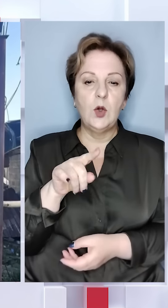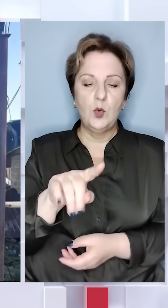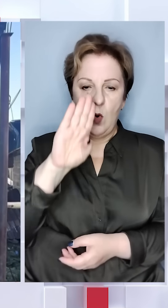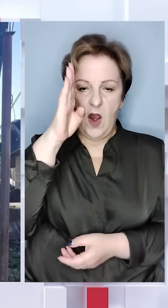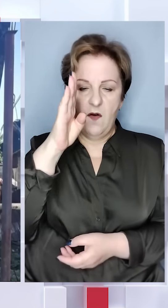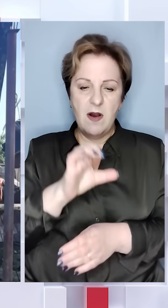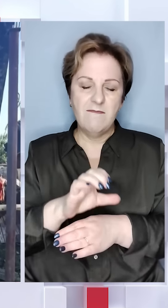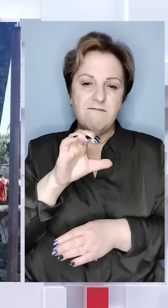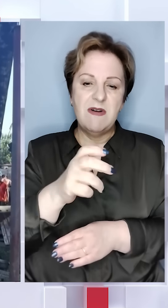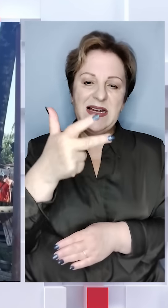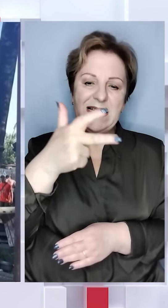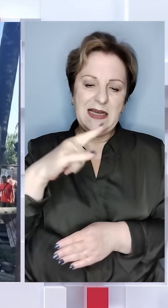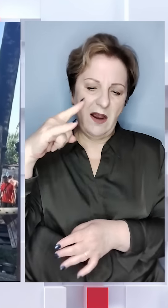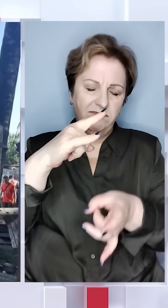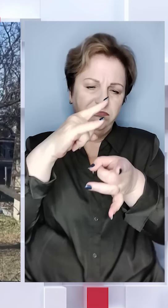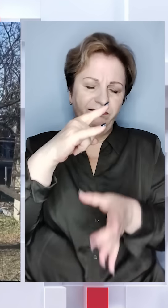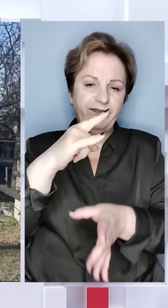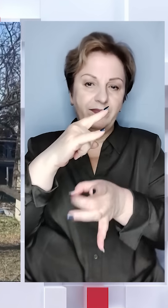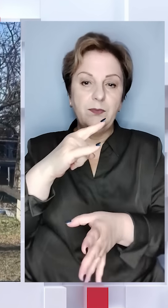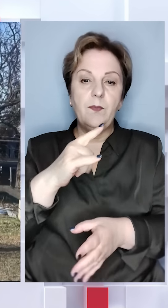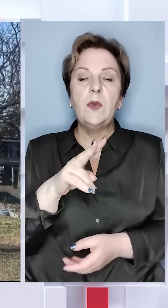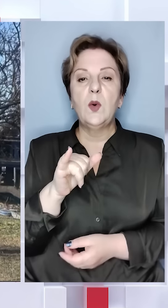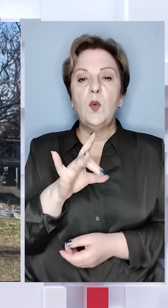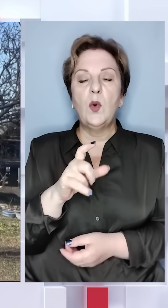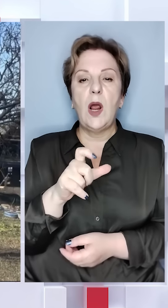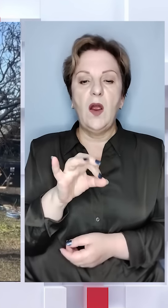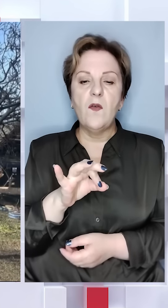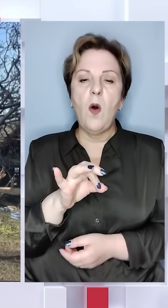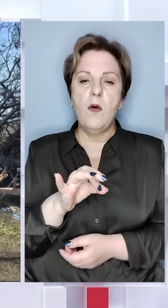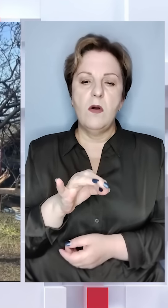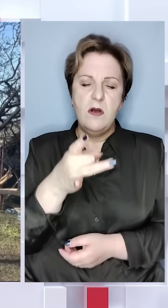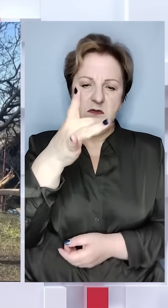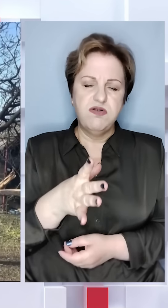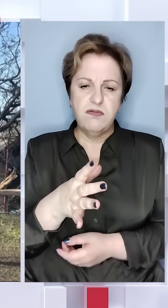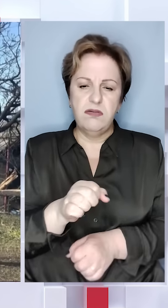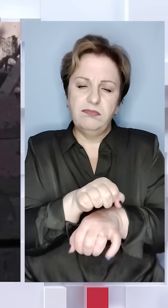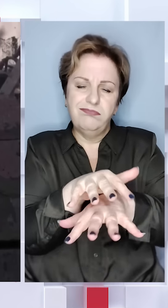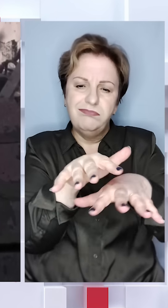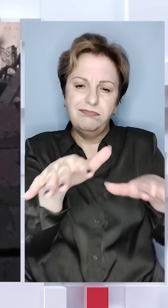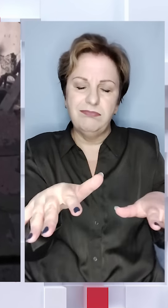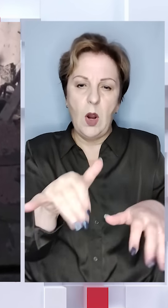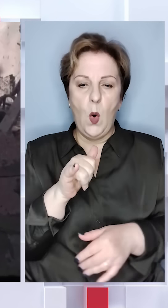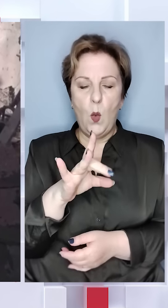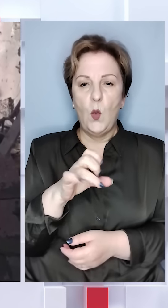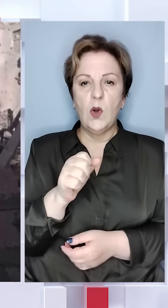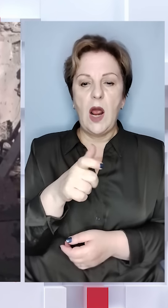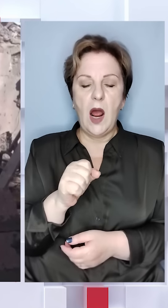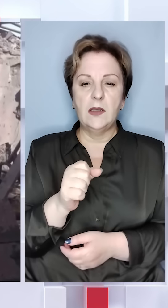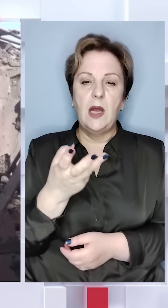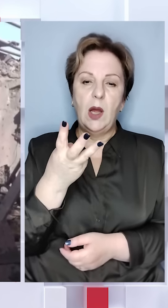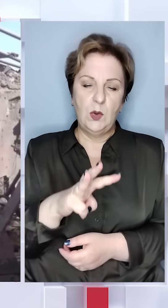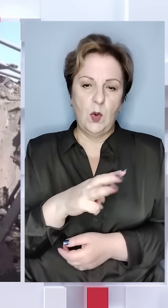Туди окупанти скинули три керовані авіабомби. По Кураховому били касетними боєприпасами з ураганів. Там троє потерпілих.